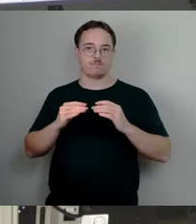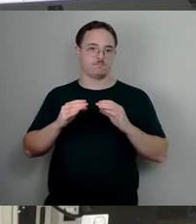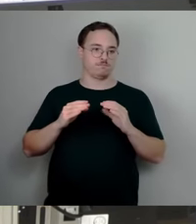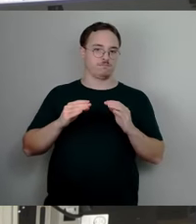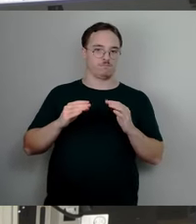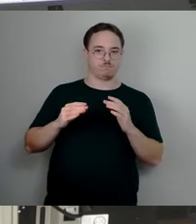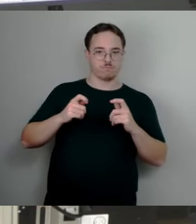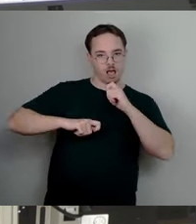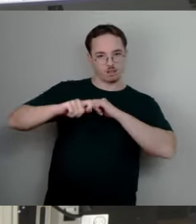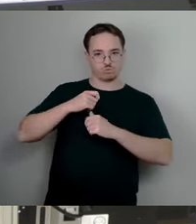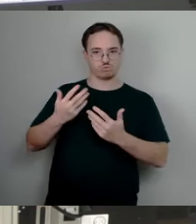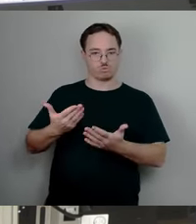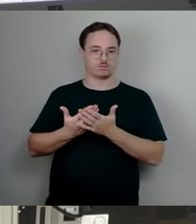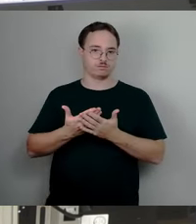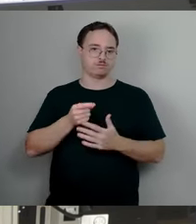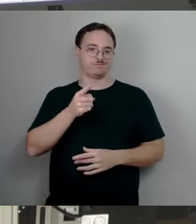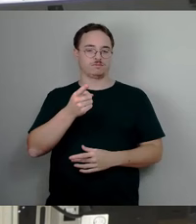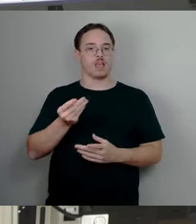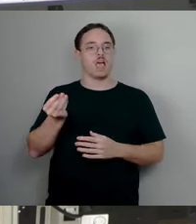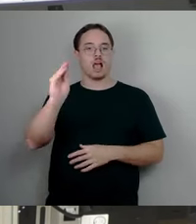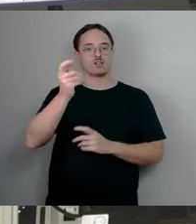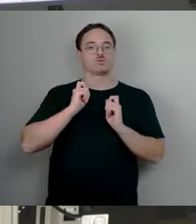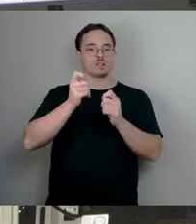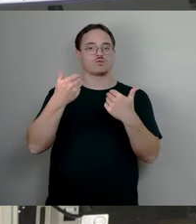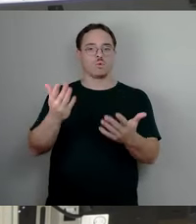Ergänzungsantrag so fachlich wie moralisch abzulehnen. Vielen Dank.